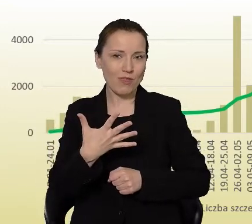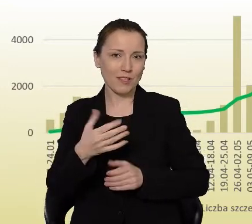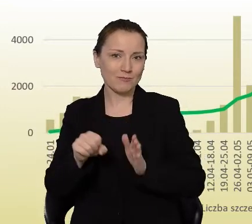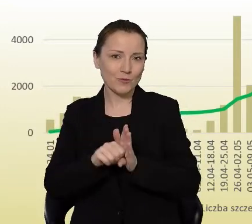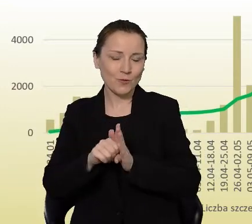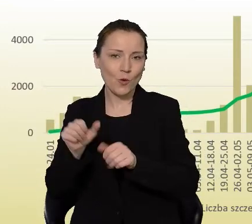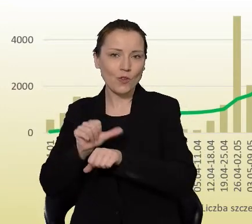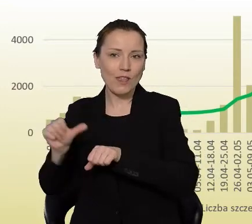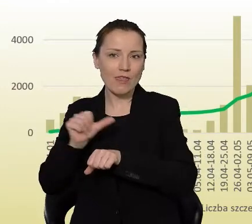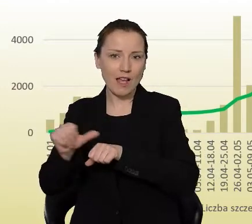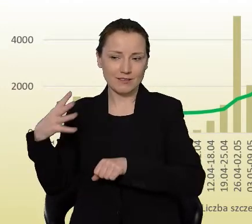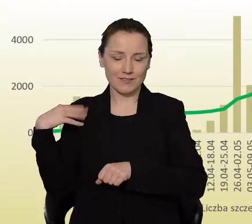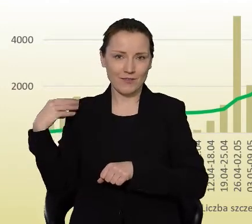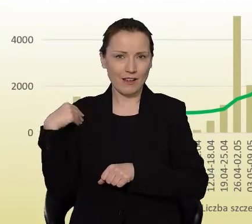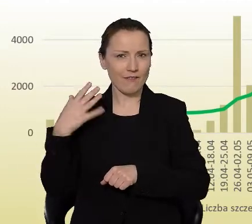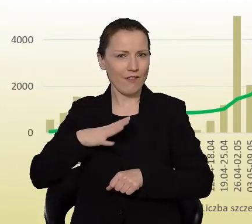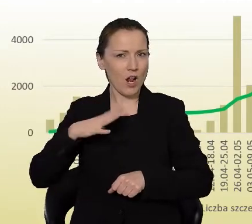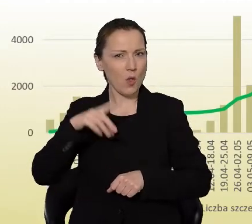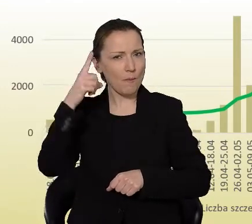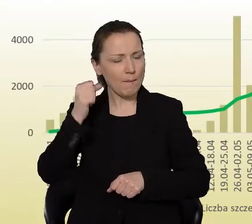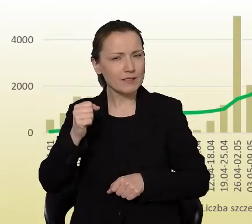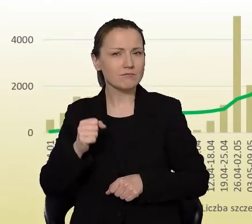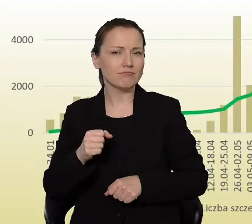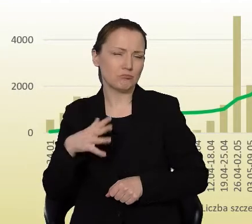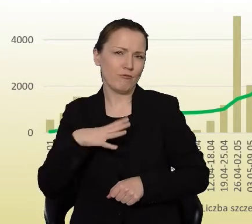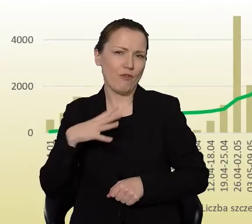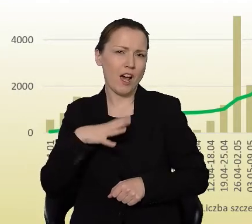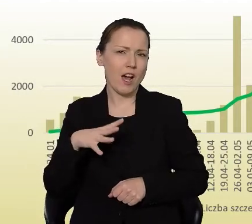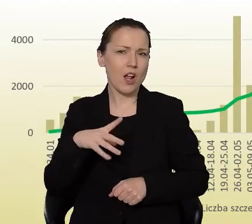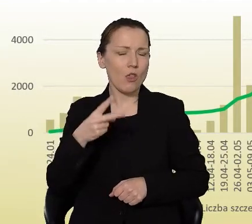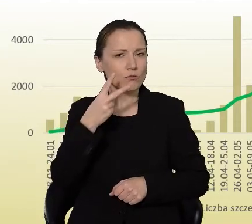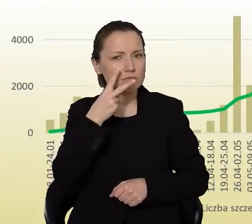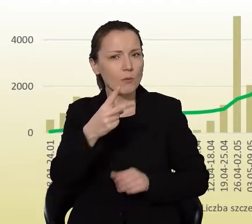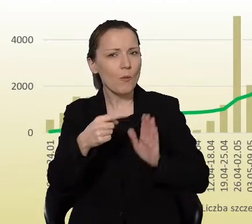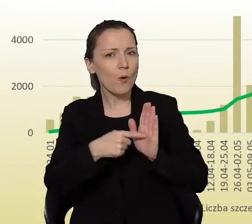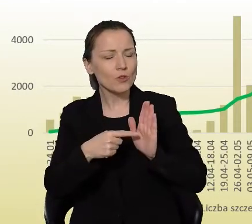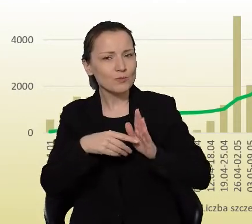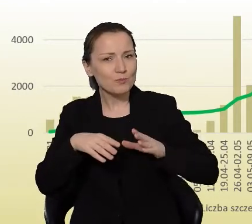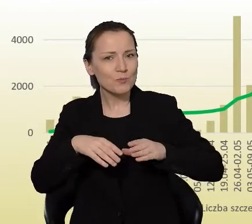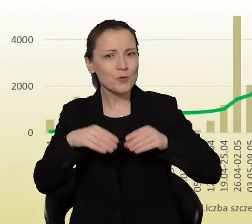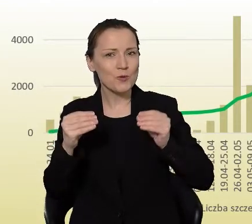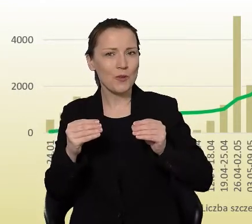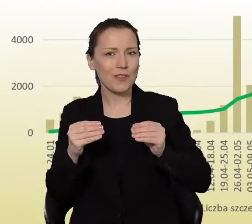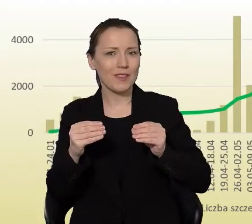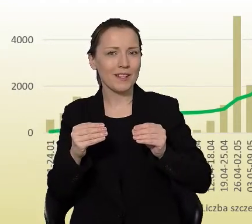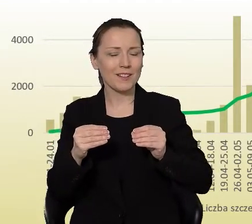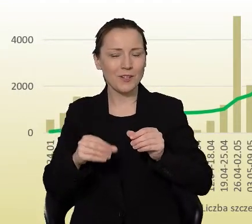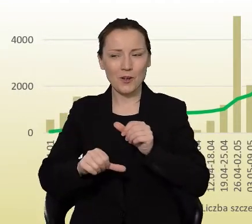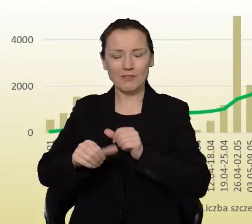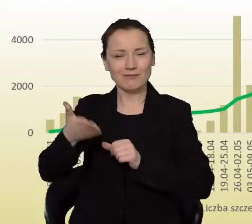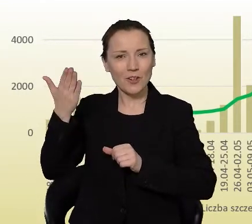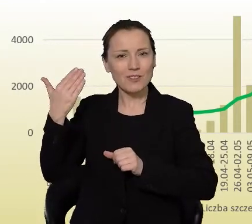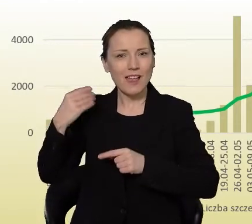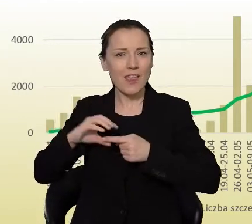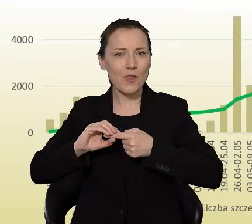tutaj oczywiście warto o tym pamiętać. Ale warto może spojrzeć trochę na początki, gdzie przecież w ostatnich dniach